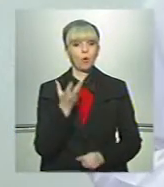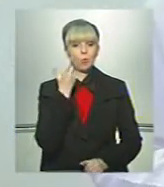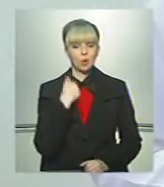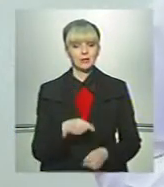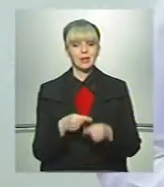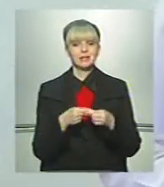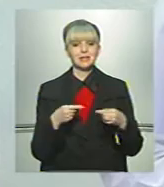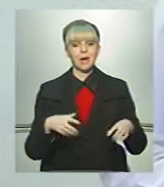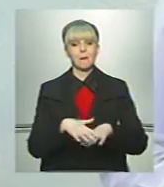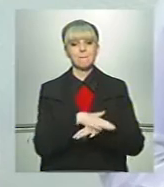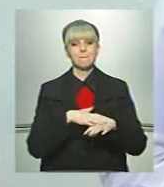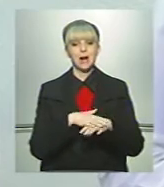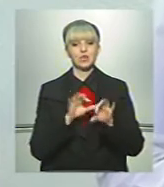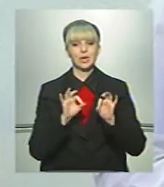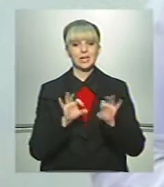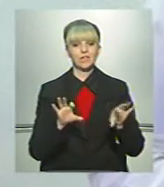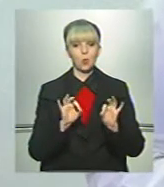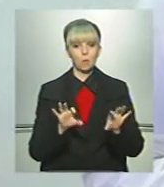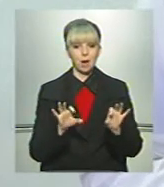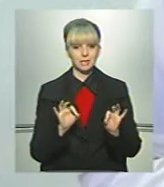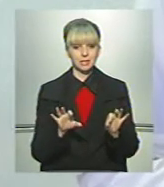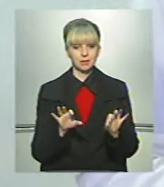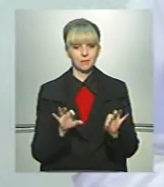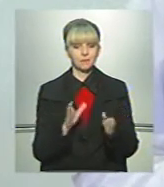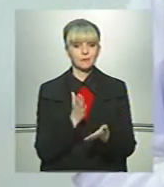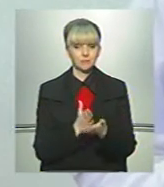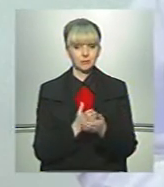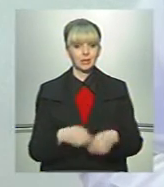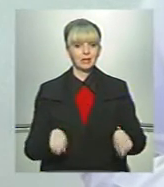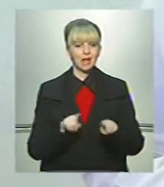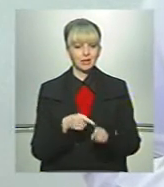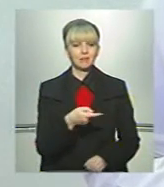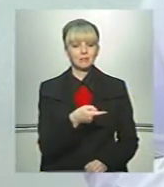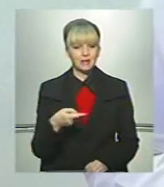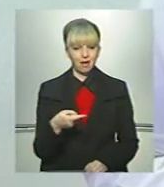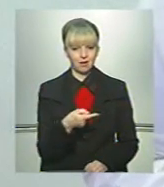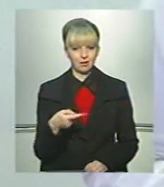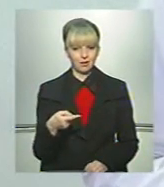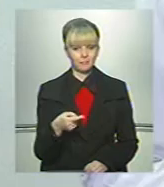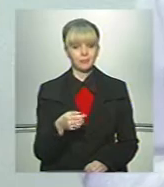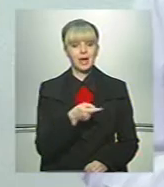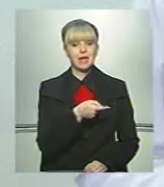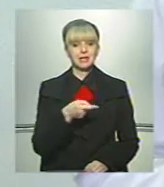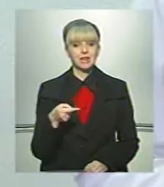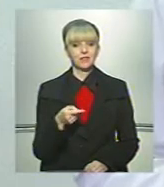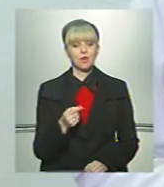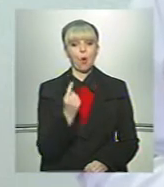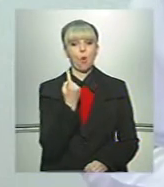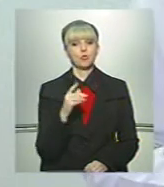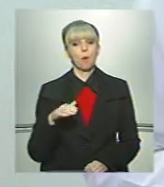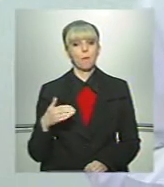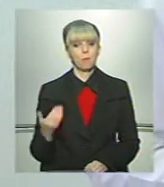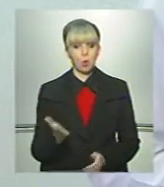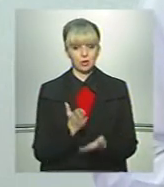в засобах масової інформації йде такий негатив. І негатив йде однобокий.